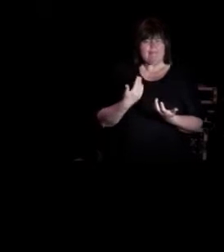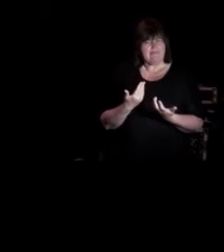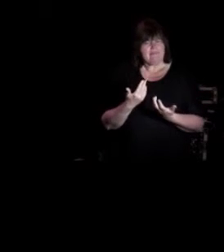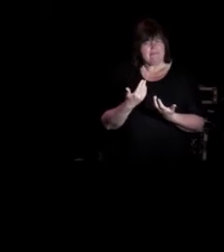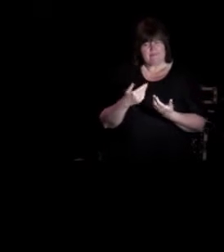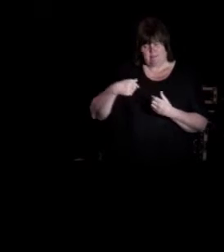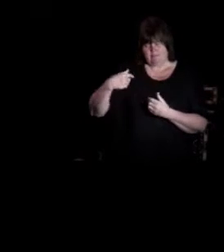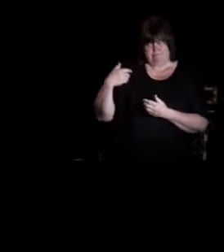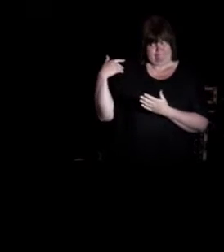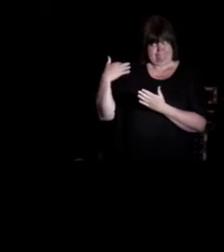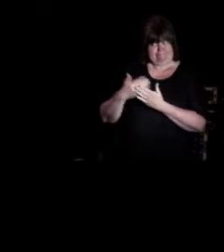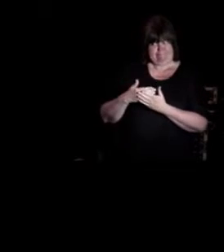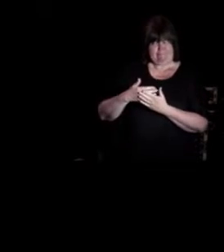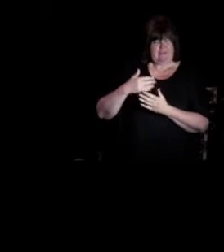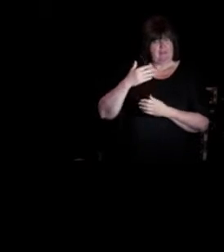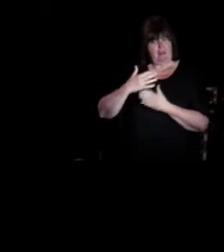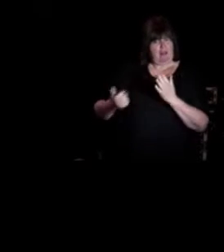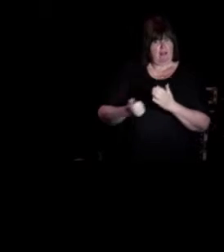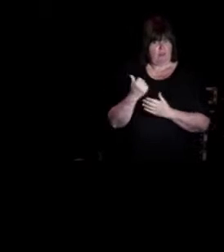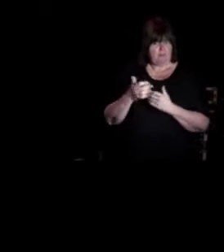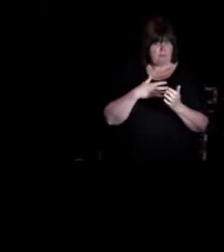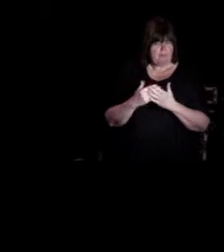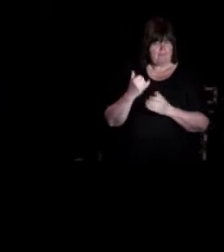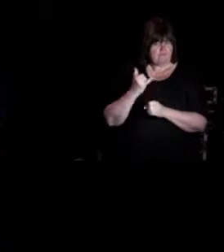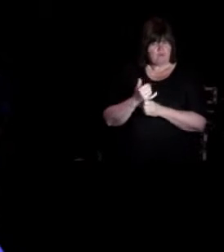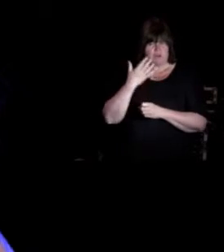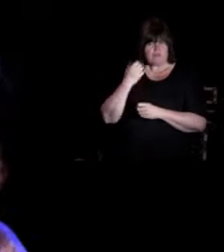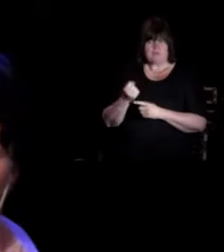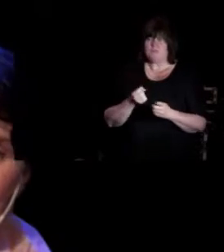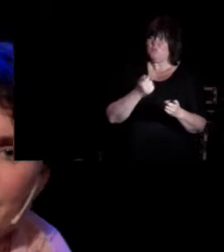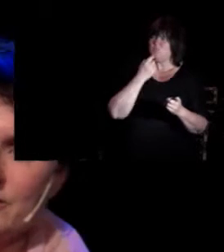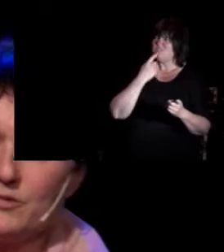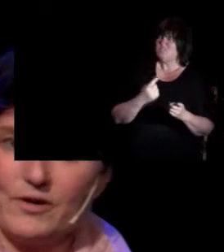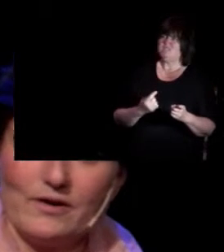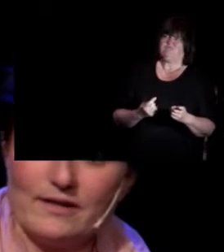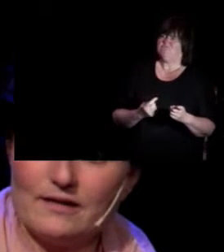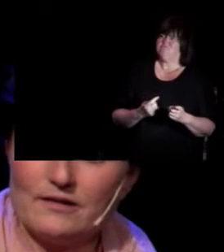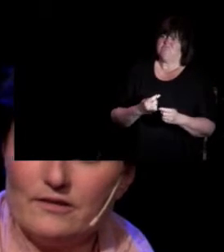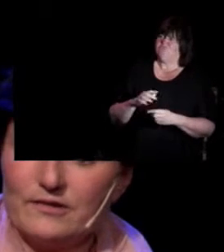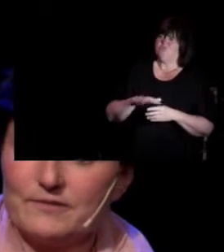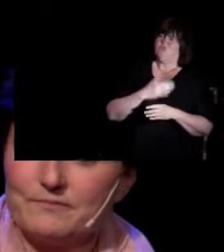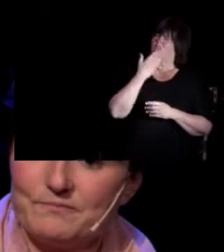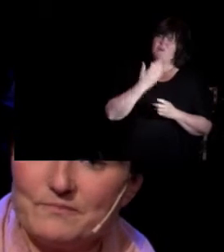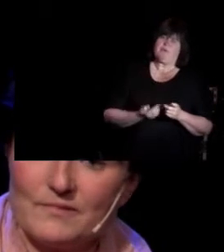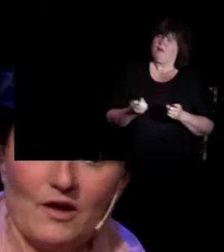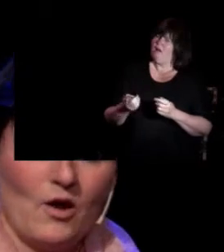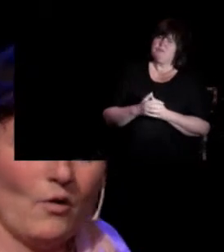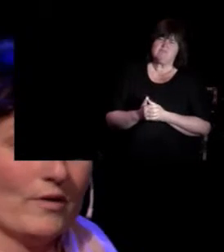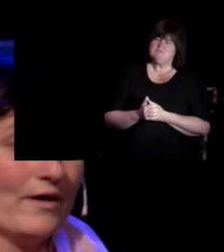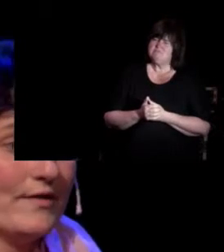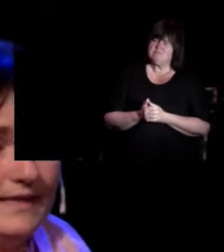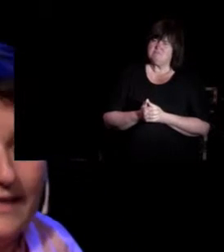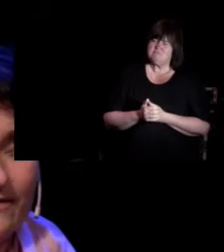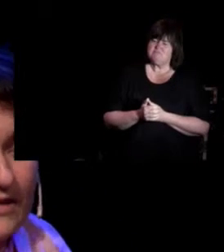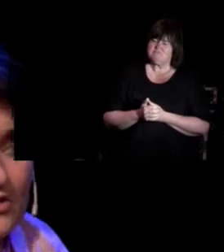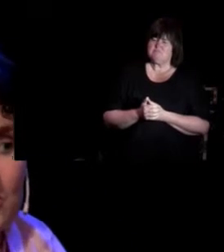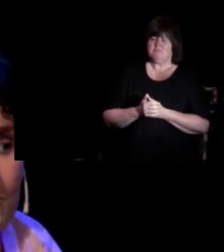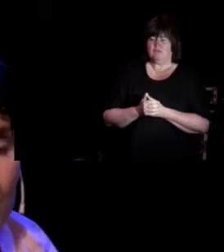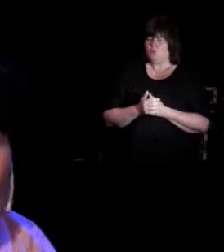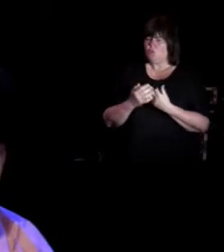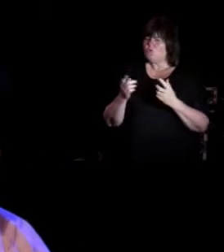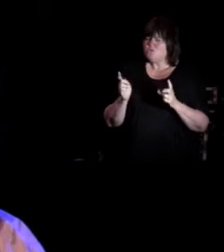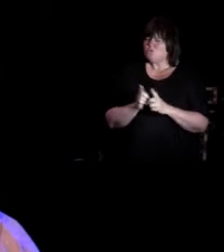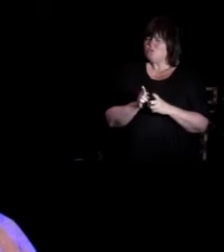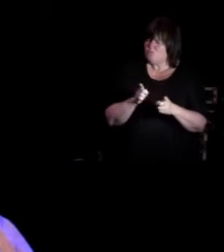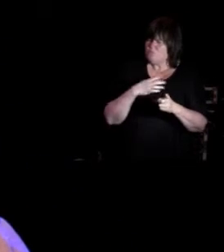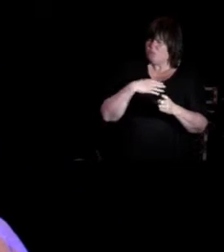hadde vært. Og så sier hun til meg at hun synes ikke det hadde vært noe bra i det hele tatt. Og det hadde ikke vært sånn som